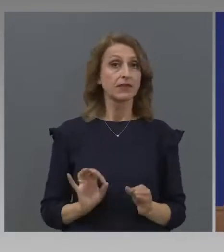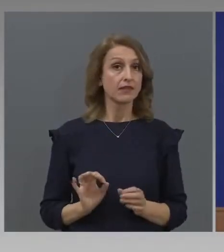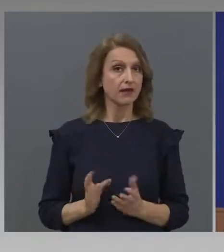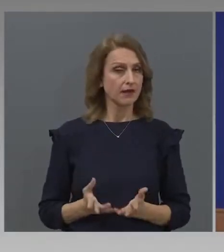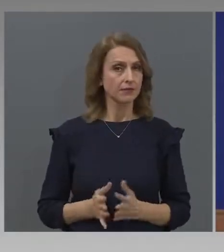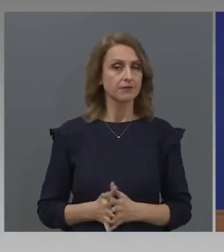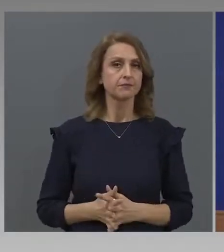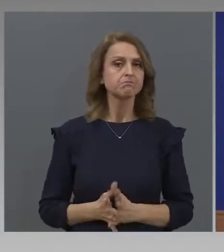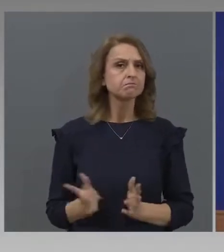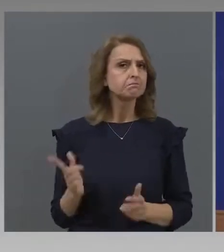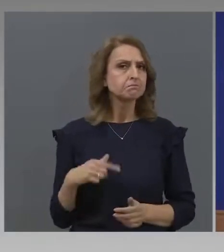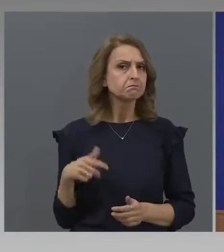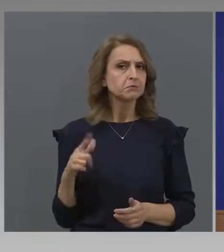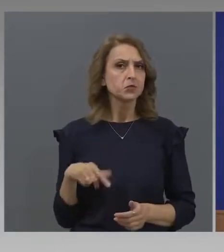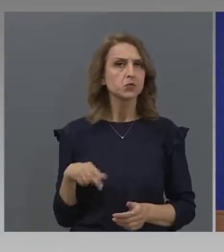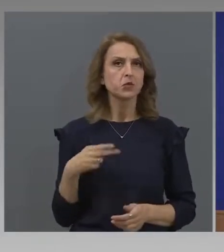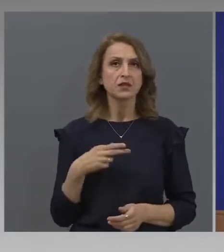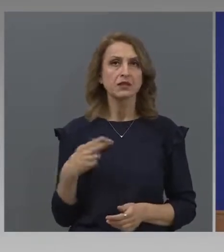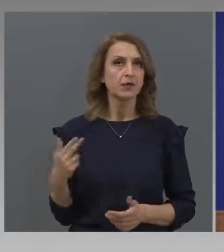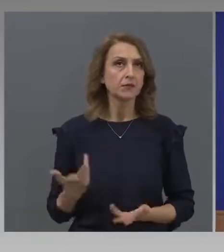под друга тема